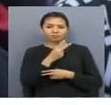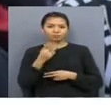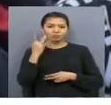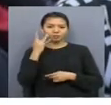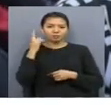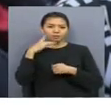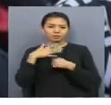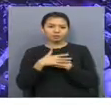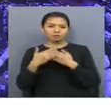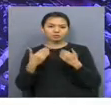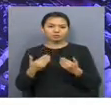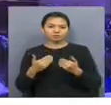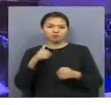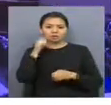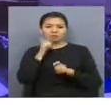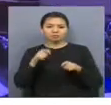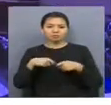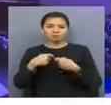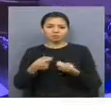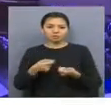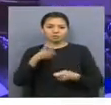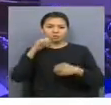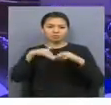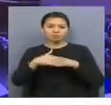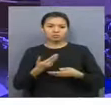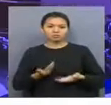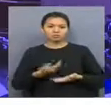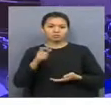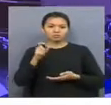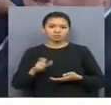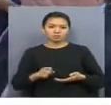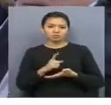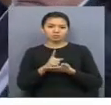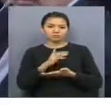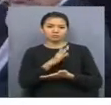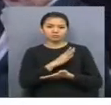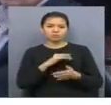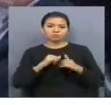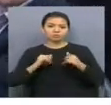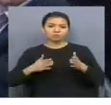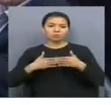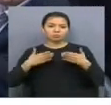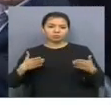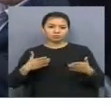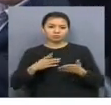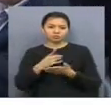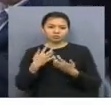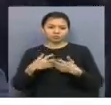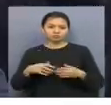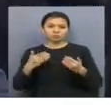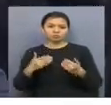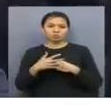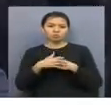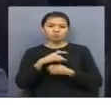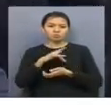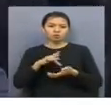түсінікті. Себебі әрі бір жолдау мемлекетпен азаматтардың өмір сүруінің барлық салаларын одан әрі дамыту стратегиясы болып табылады. Көкшетау